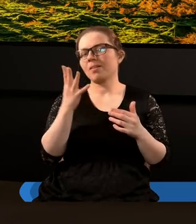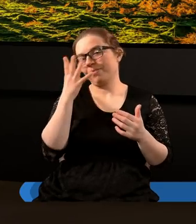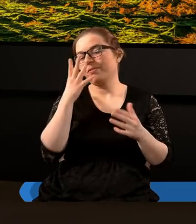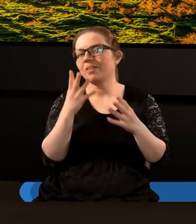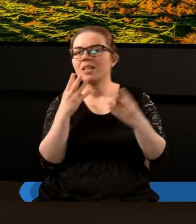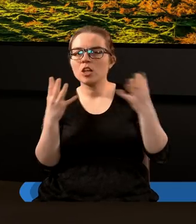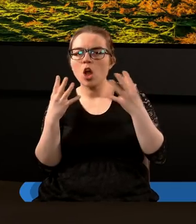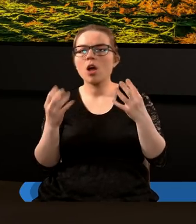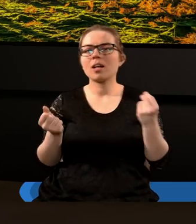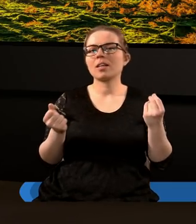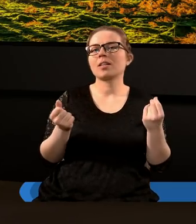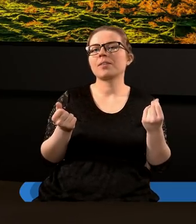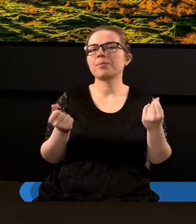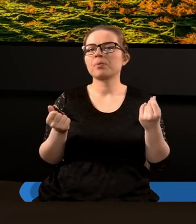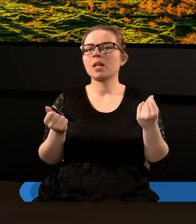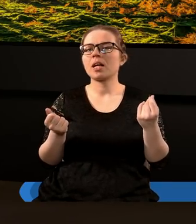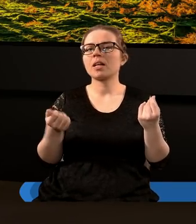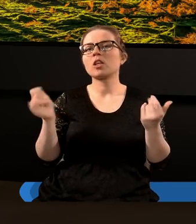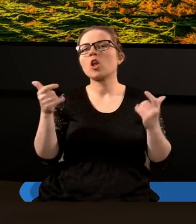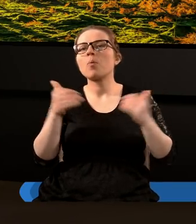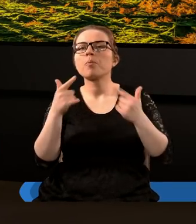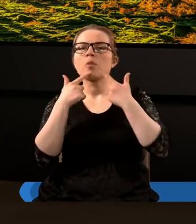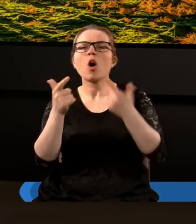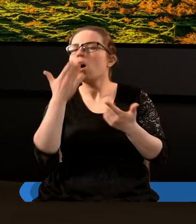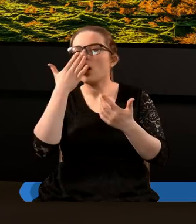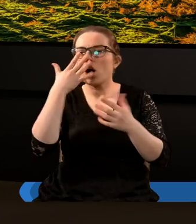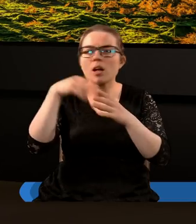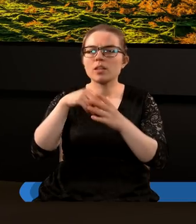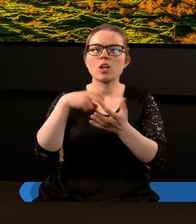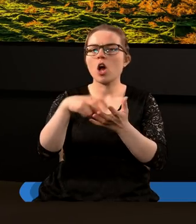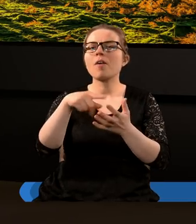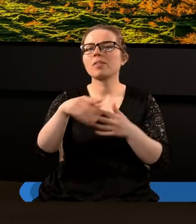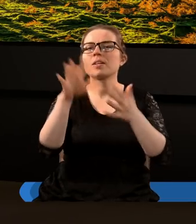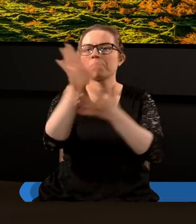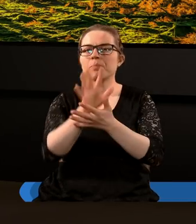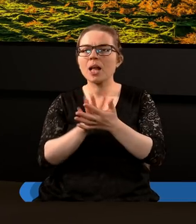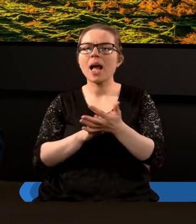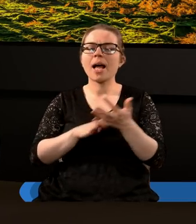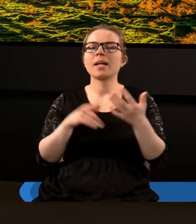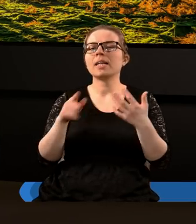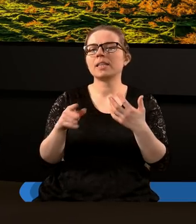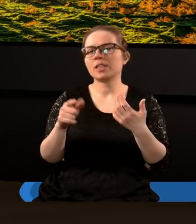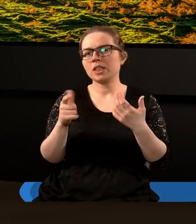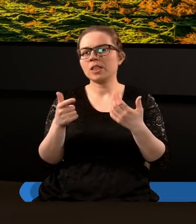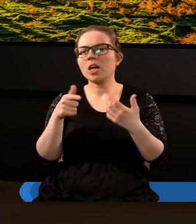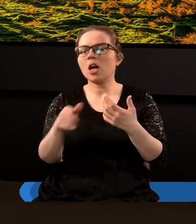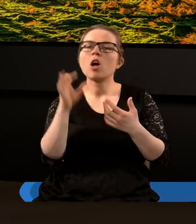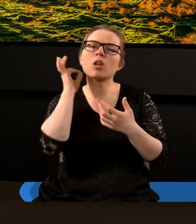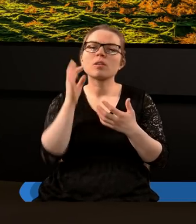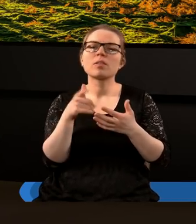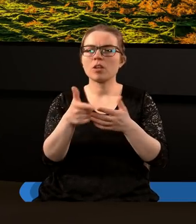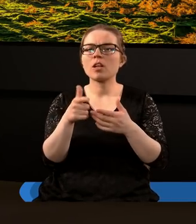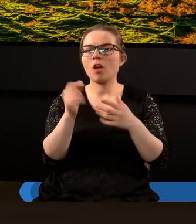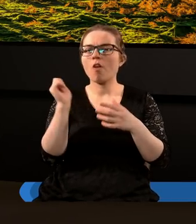wygląda. No i właśnie. Co możemy powiedzieć dokładnie, o co chodzi w tym tekście, oczywiście, jeżeli chodzi o tą